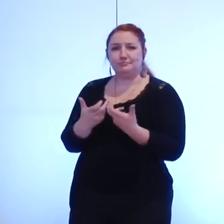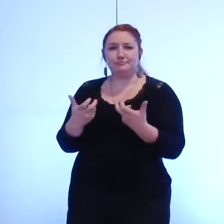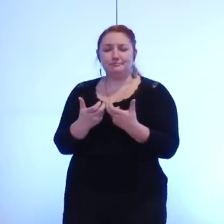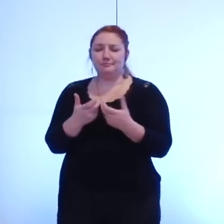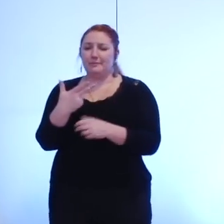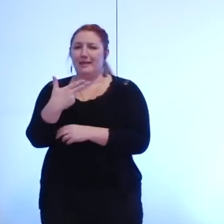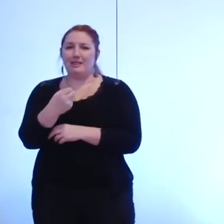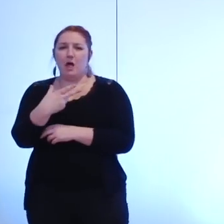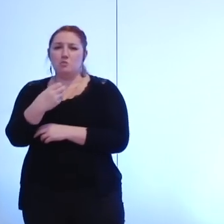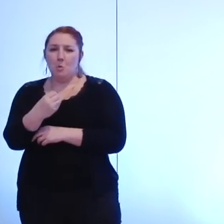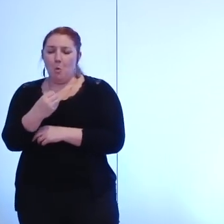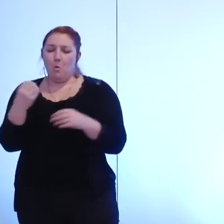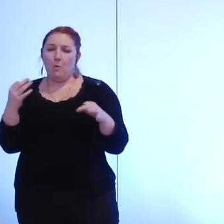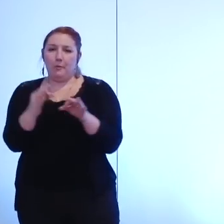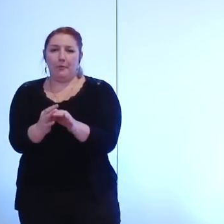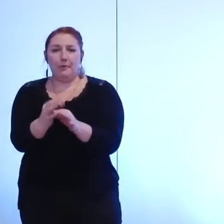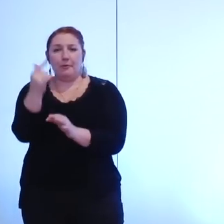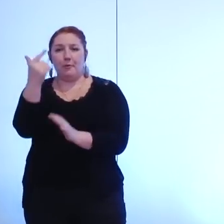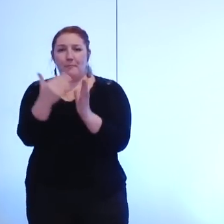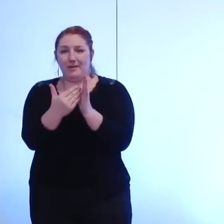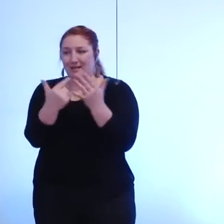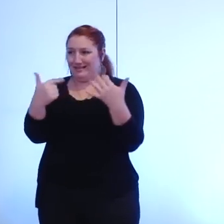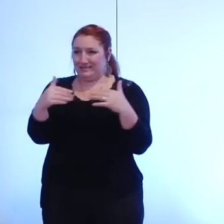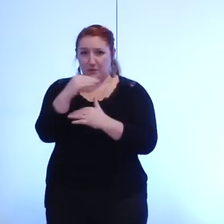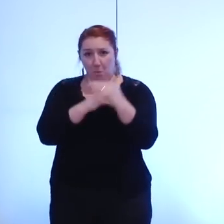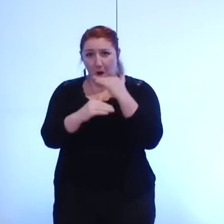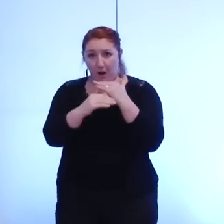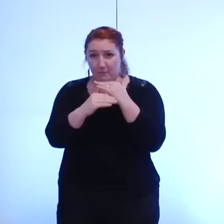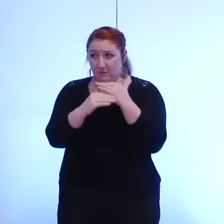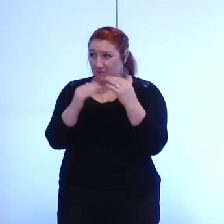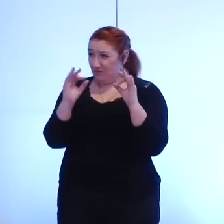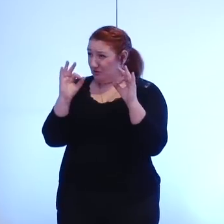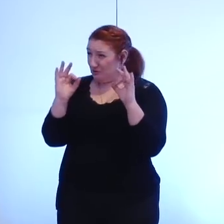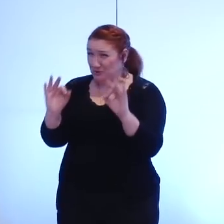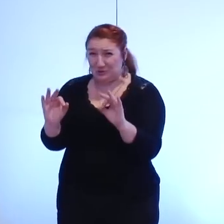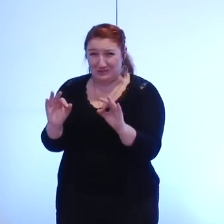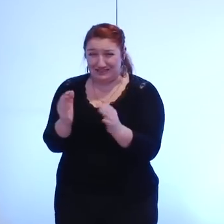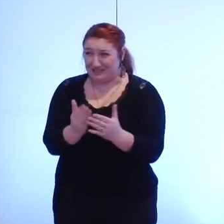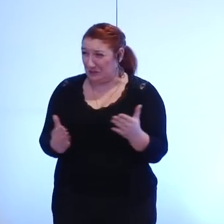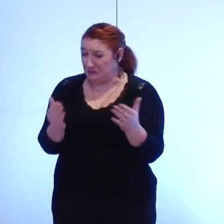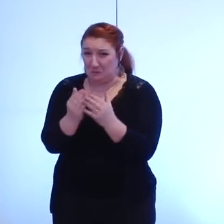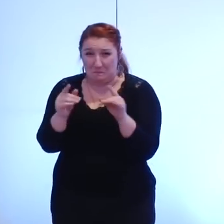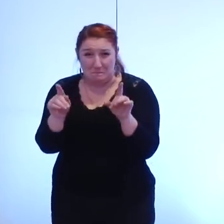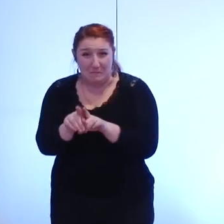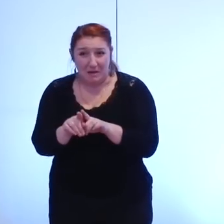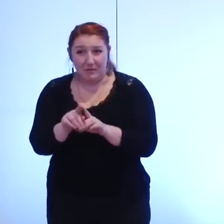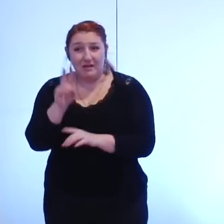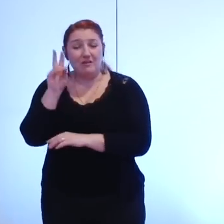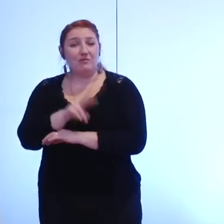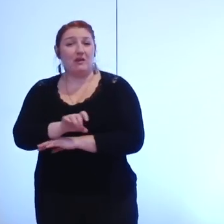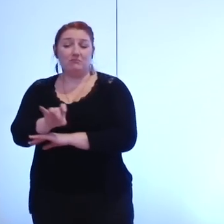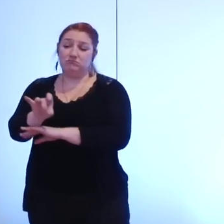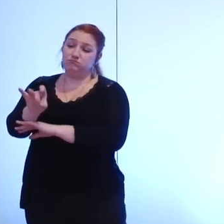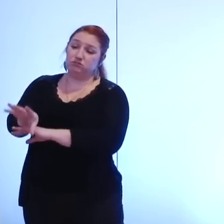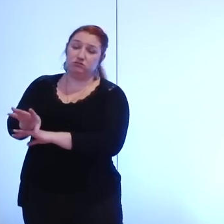'inscrit dans cette histoire c'est un tort de lui tourner le dos pour des